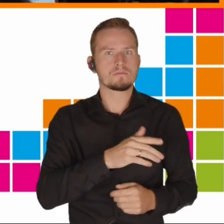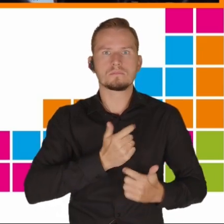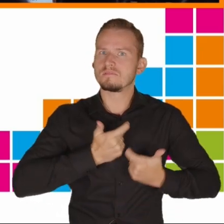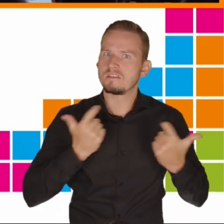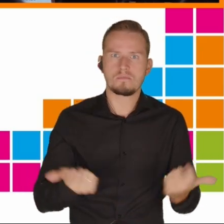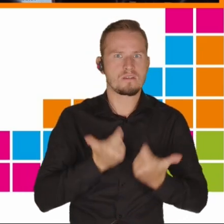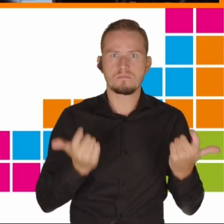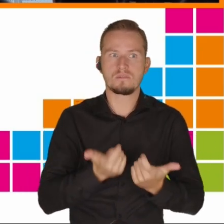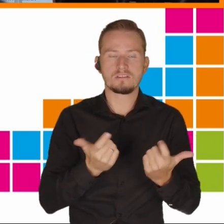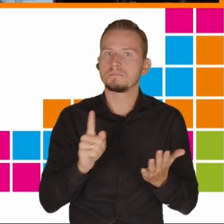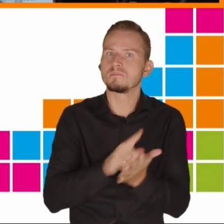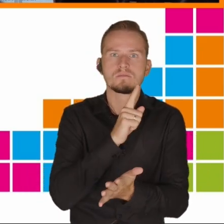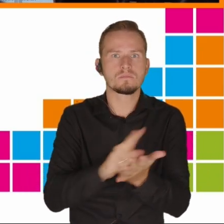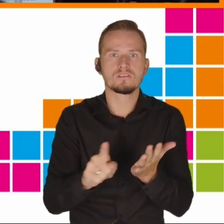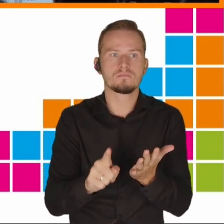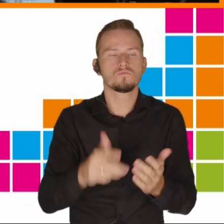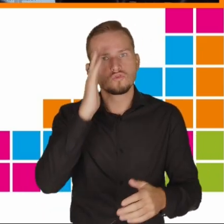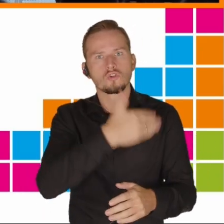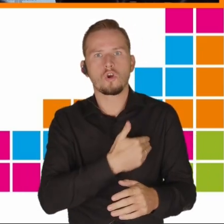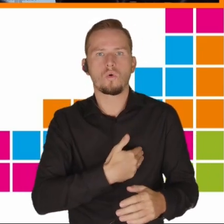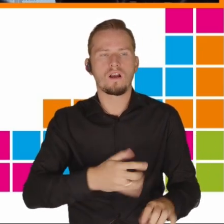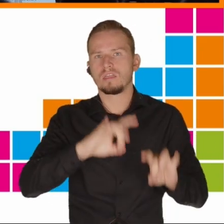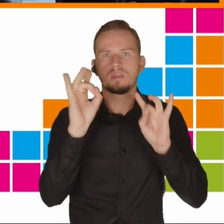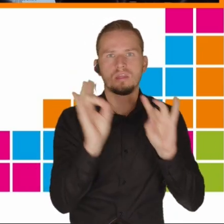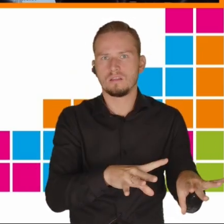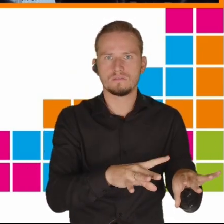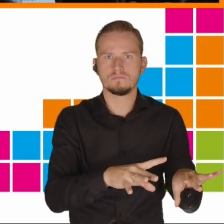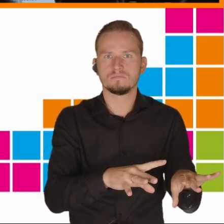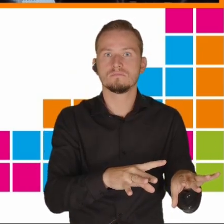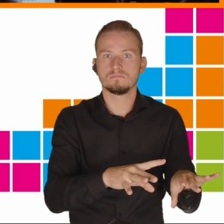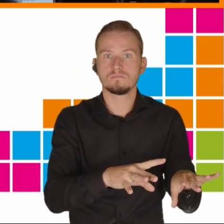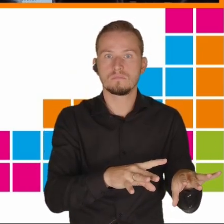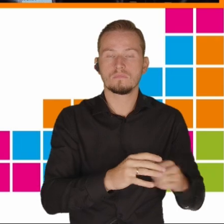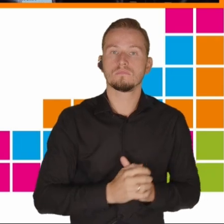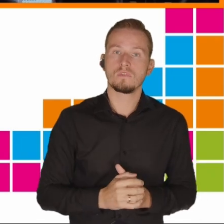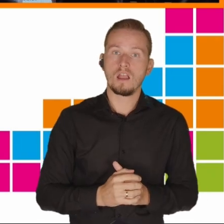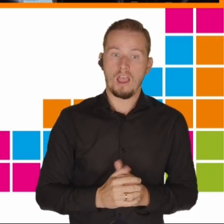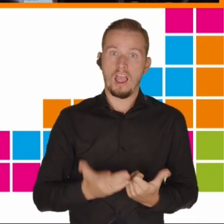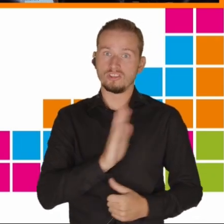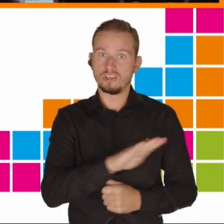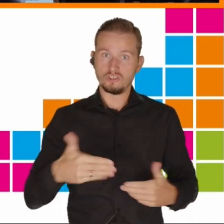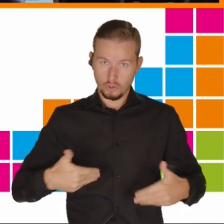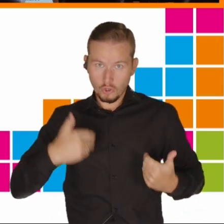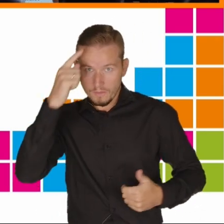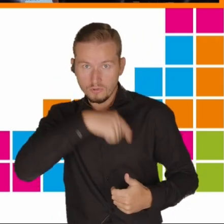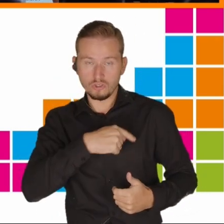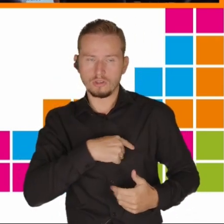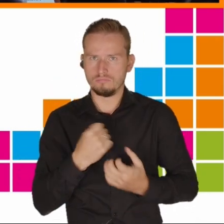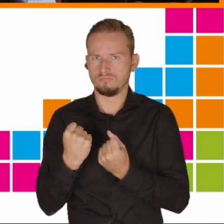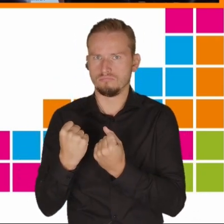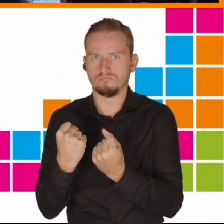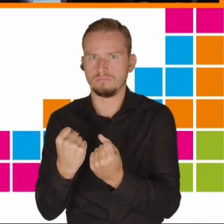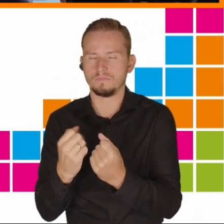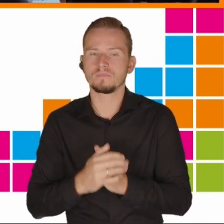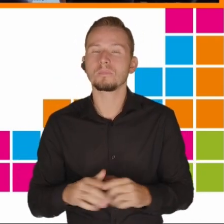odejście ze szkoły, nieukończenie szkoły niż dzieci bez takich problemów. Gorszy stan zdrowia